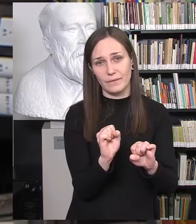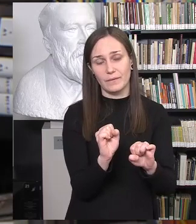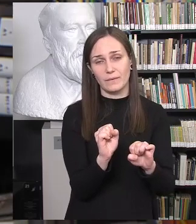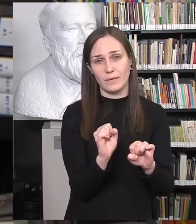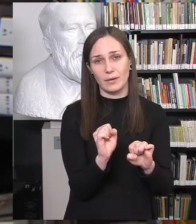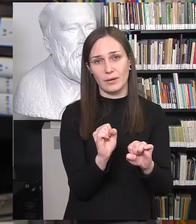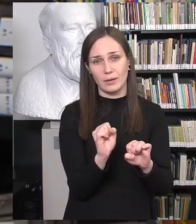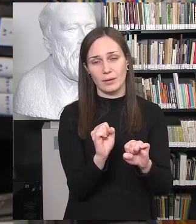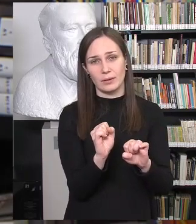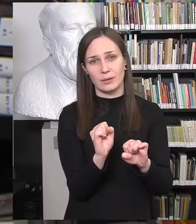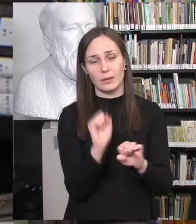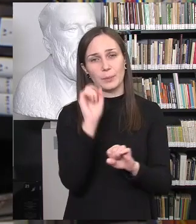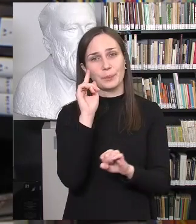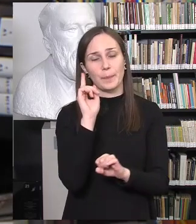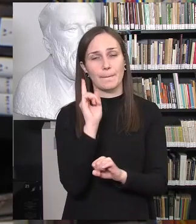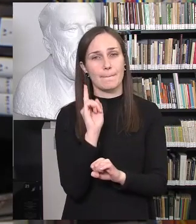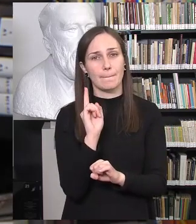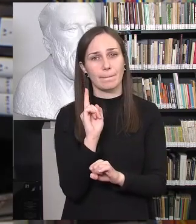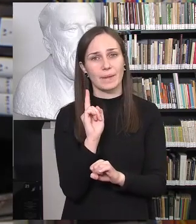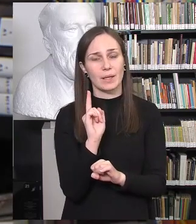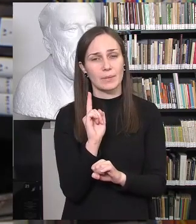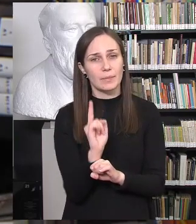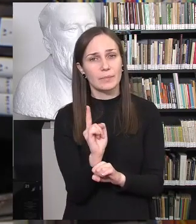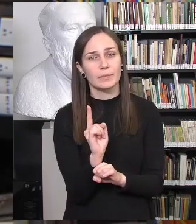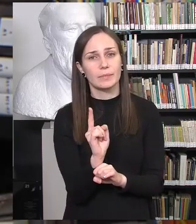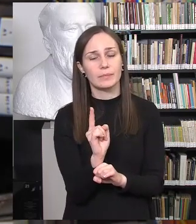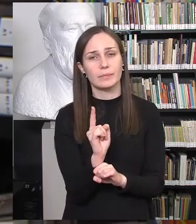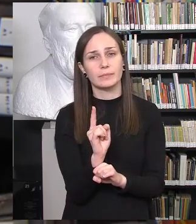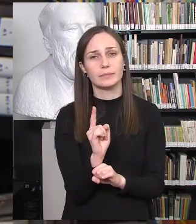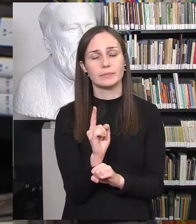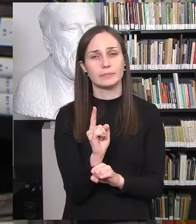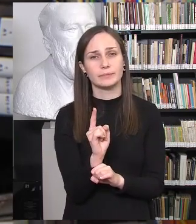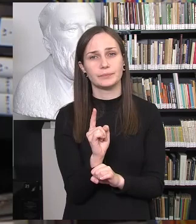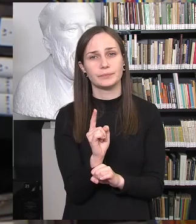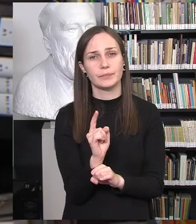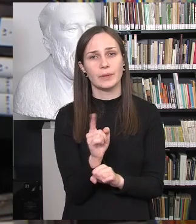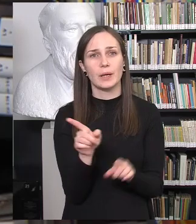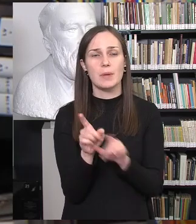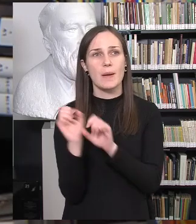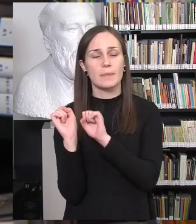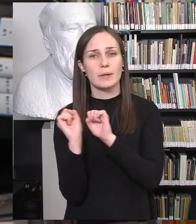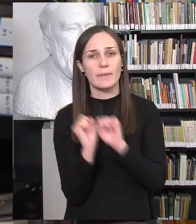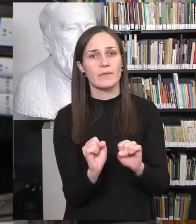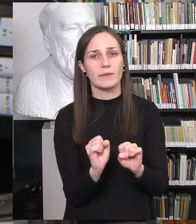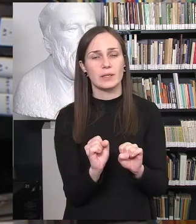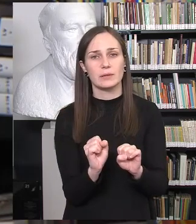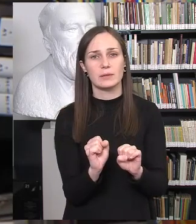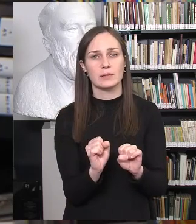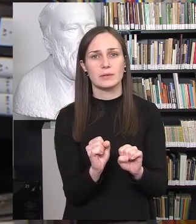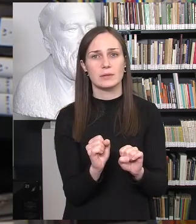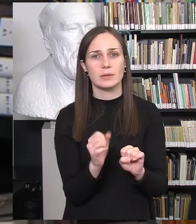bet kažkaip tarsi prasprūsta, kad prevencija yra labai